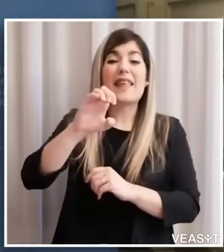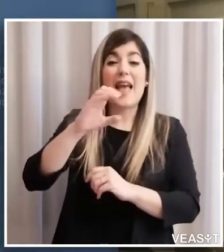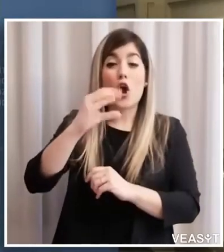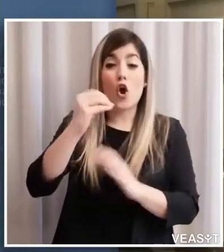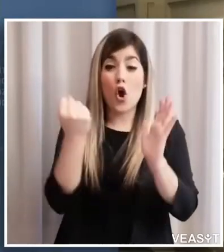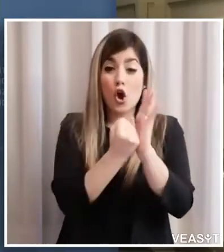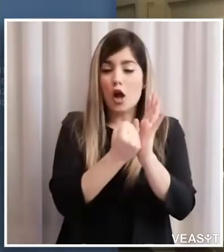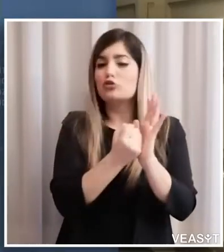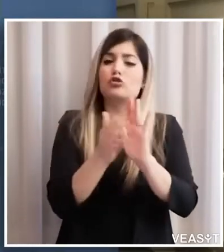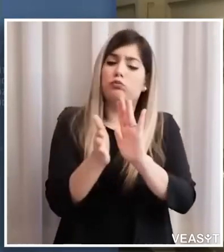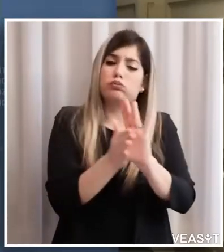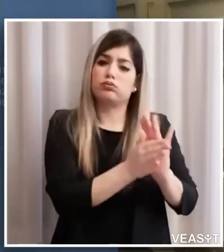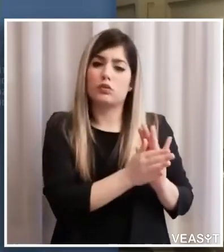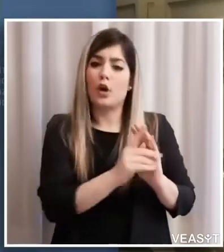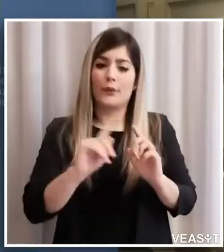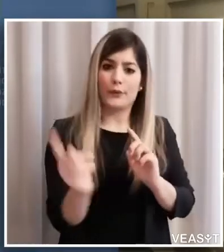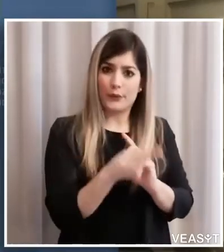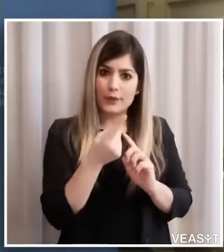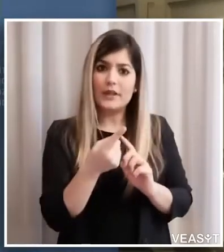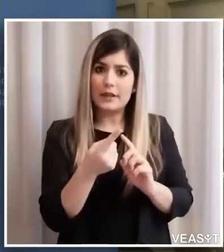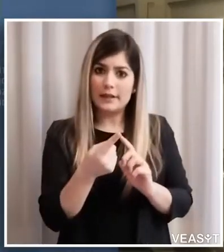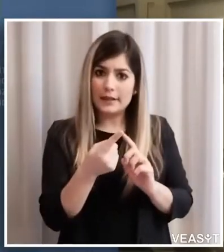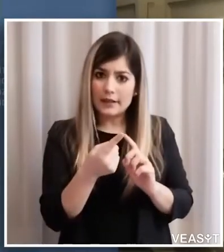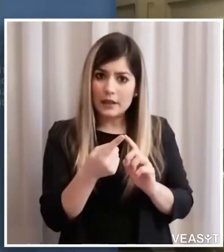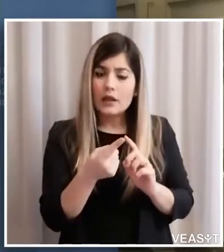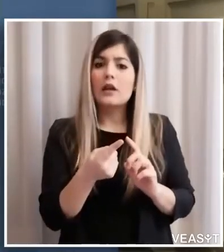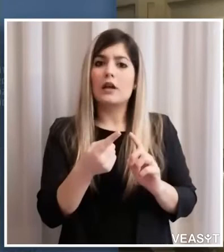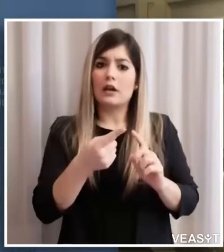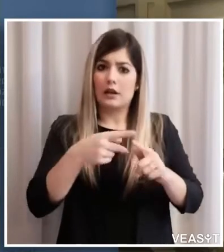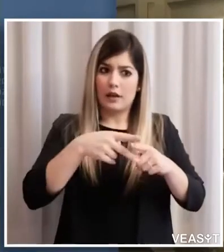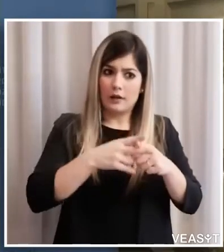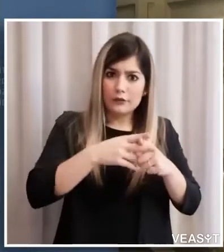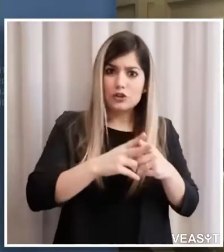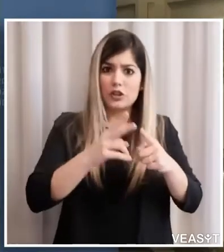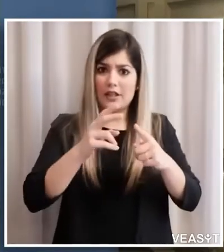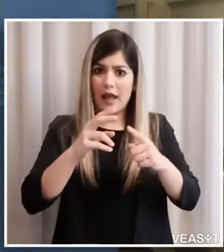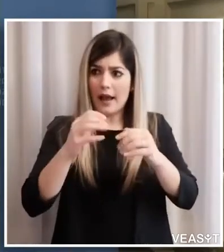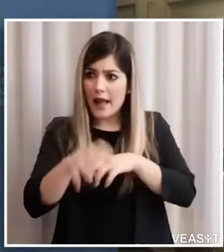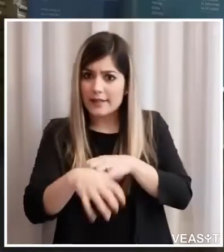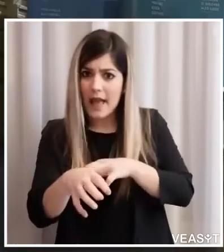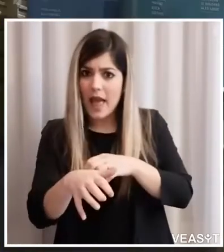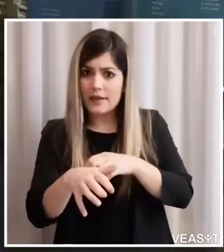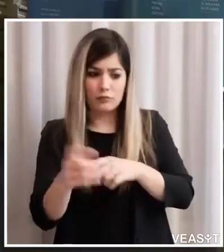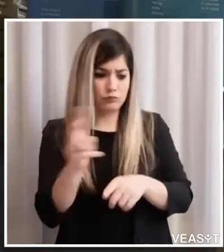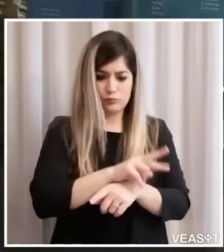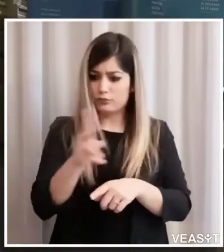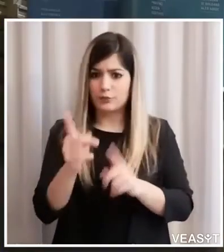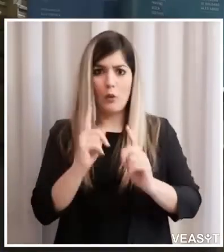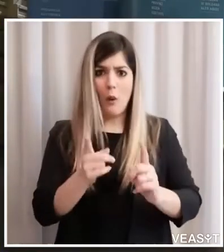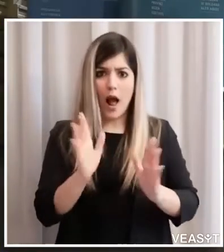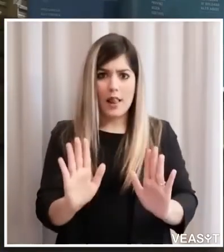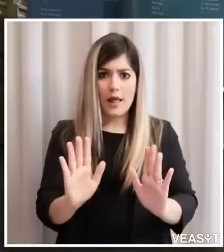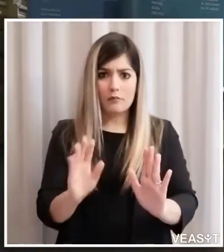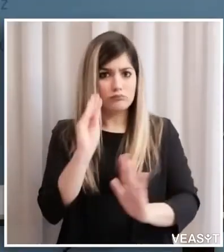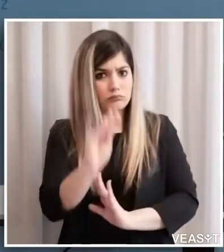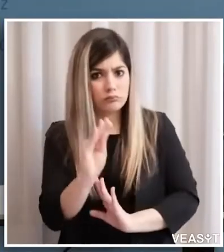familiari a officine e cantieri come è stato detto poco fa no si rivolge